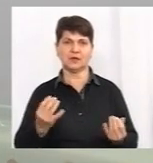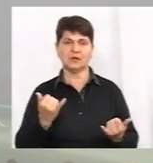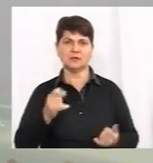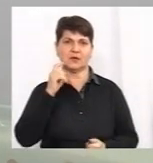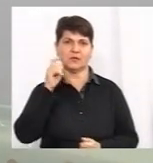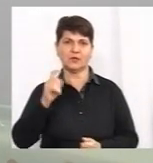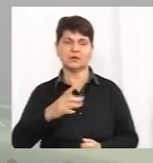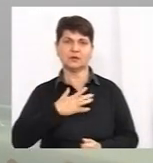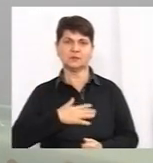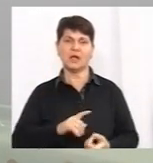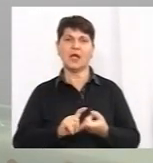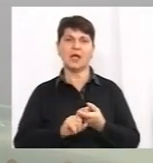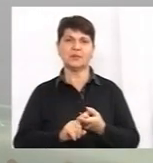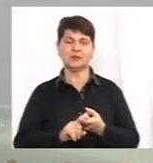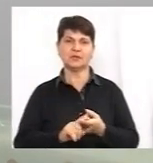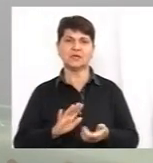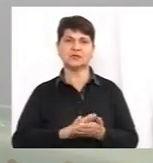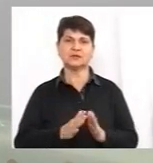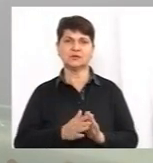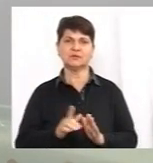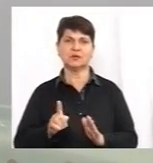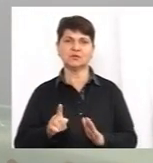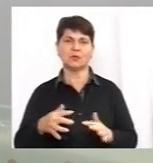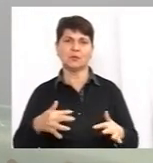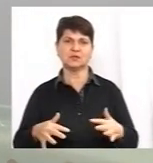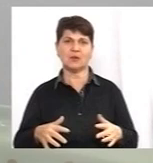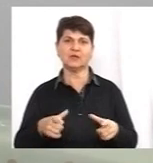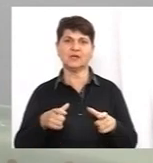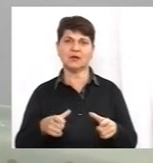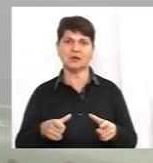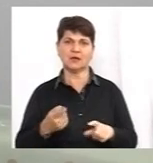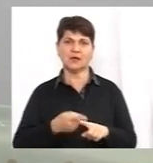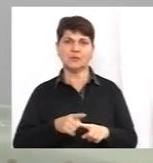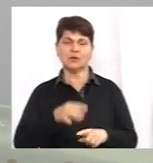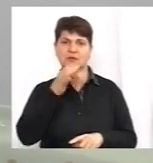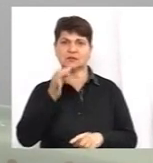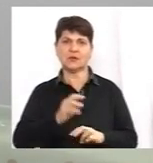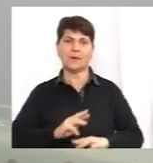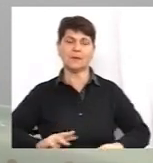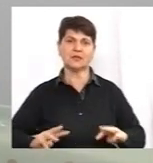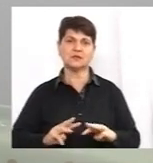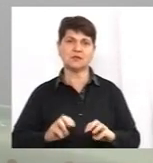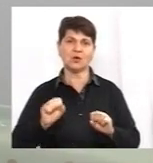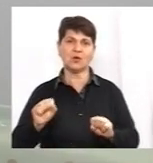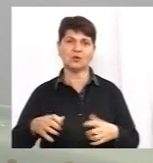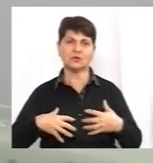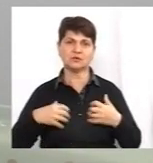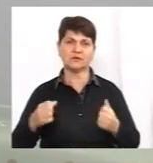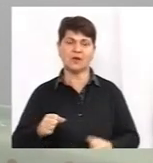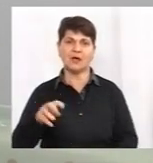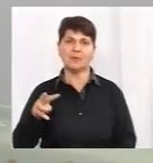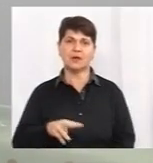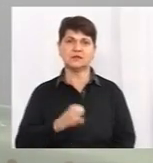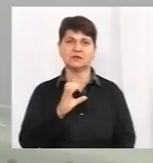Україні сприятлива епідемічна ситуація для того, щоб послаблювати карантин. Про це заявив міністр охорони здоров'я Максим Степанов.